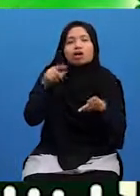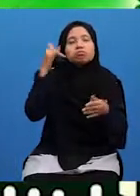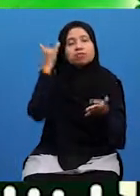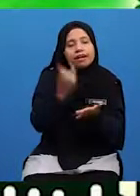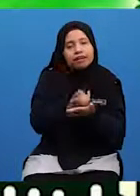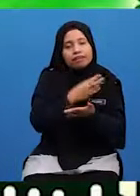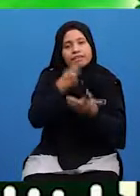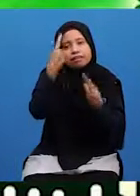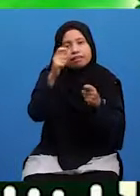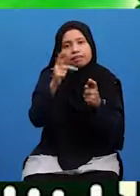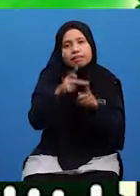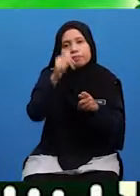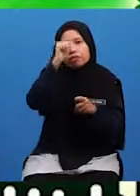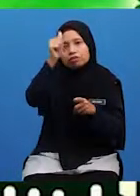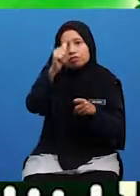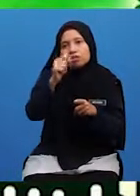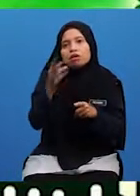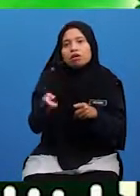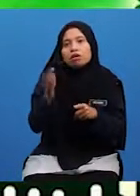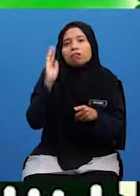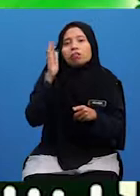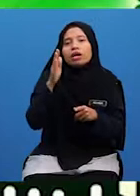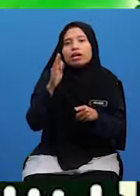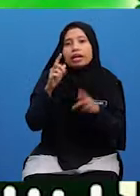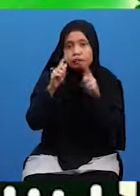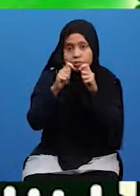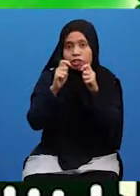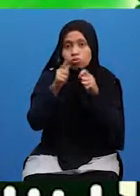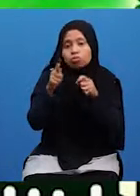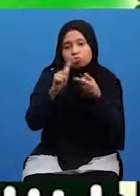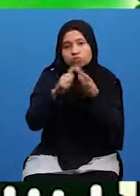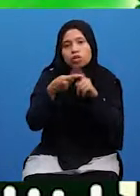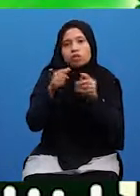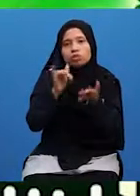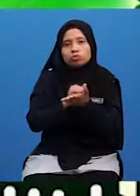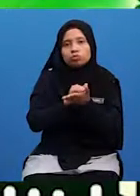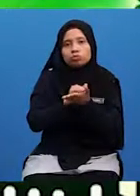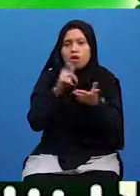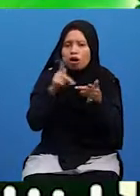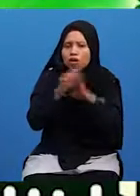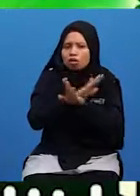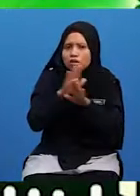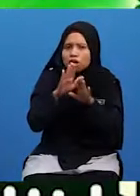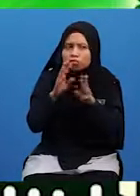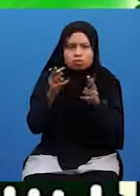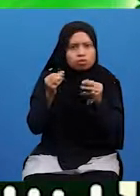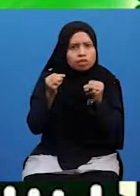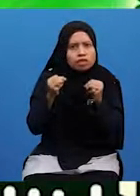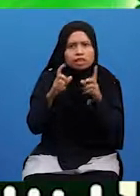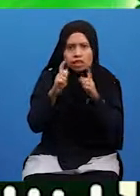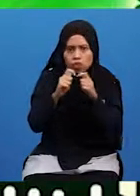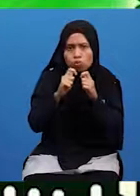Dan Taat Kepada Allah Pastinya Kamu Akan Menegur Kawan Tersebut Jika Tidak Mampu Untuk Menegur